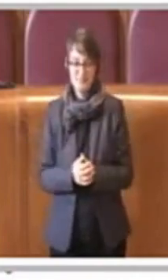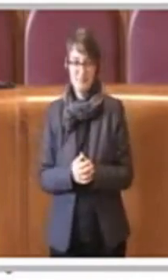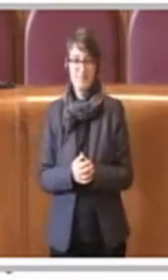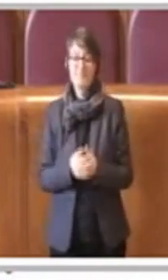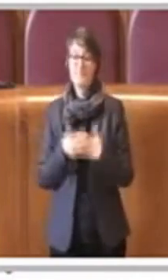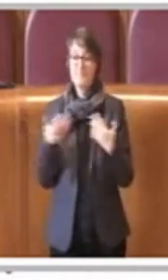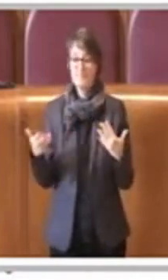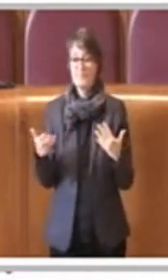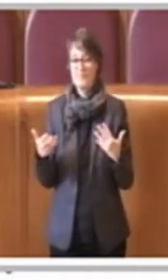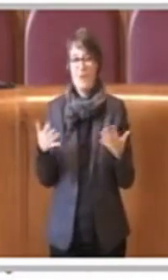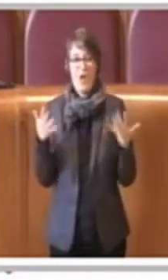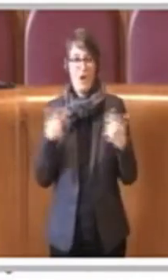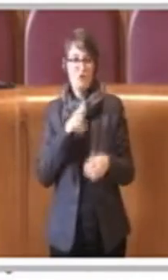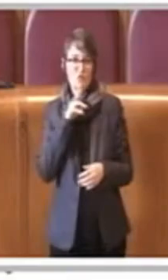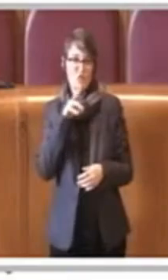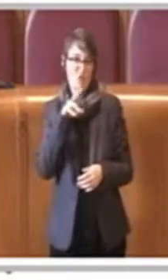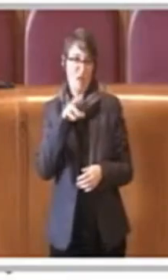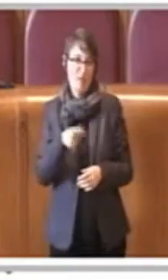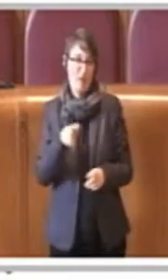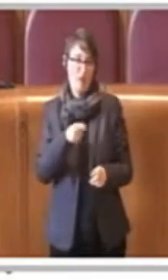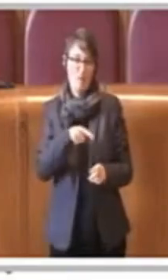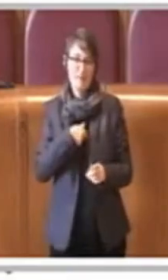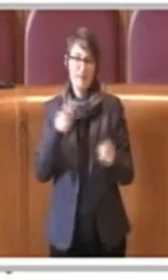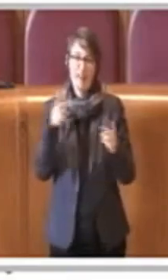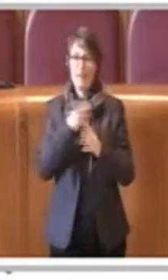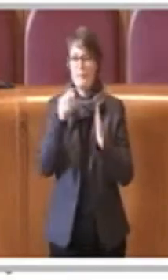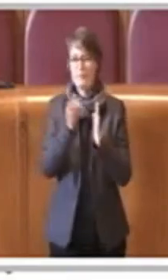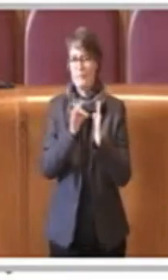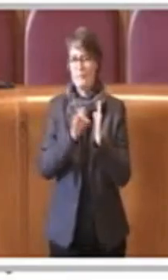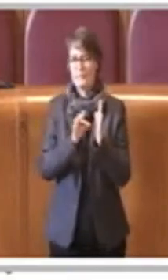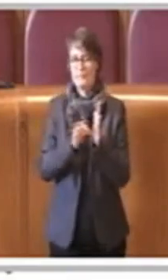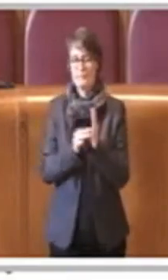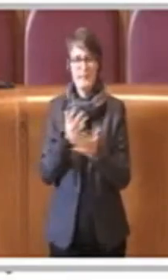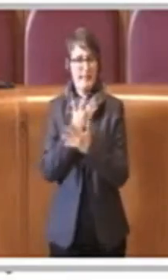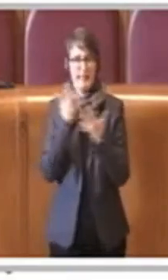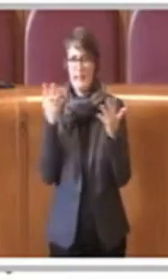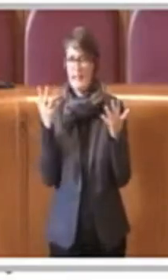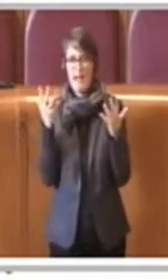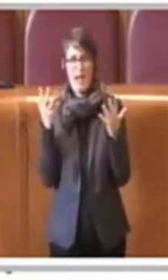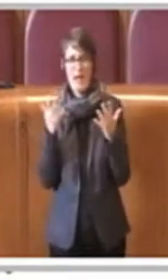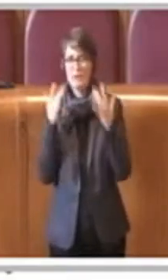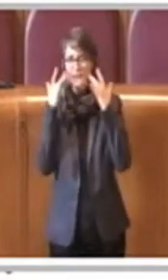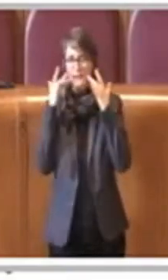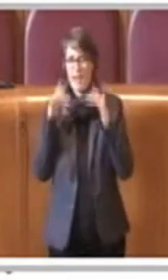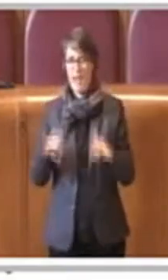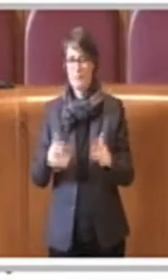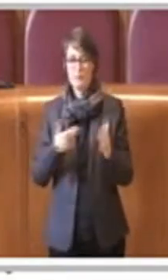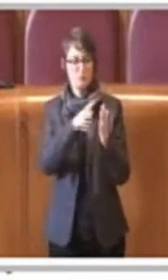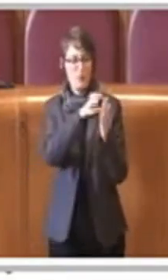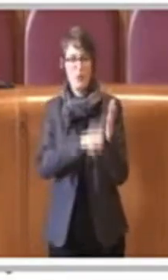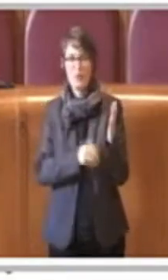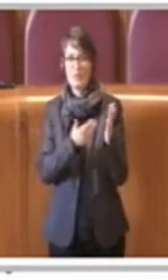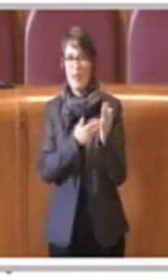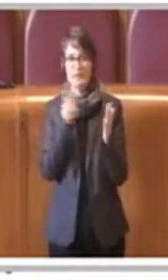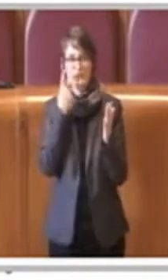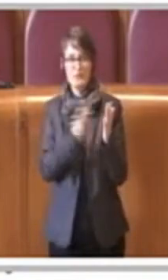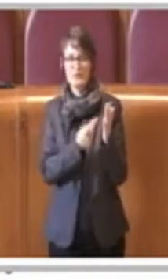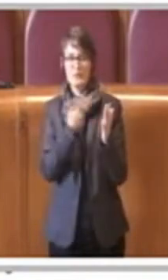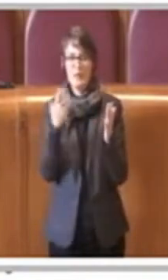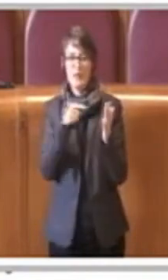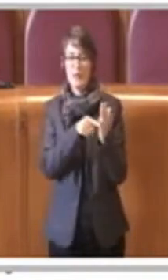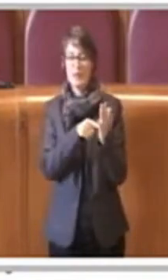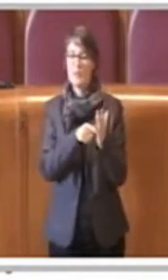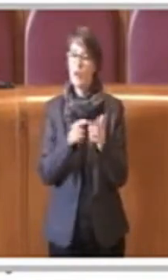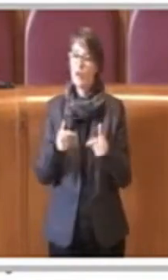detto Presidente gli indirizzi sono molto chiari, molto semplici, molto delineati ovviamente sul dispositivo perciò garantire l'accesso alle risorse